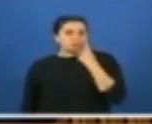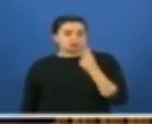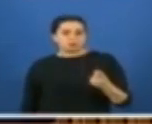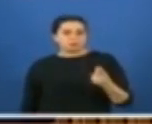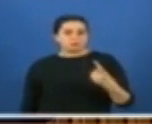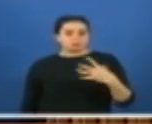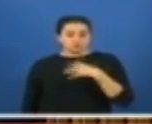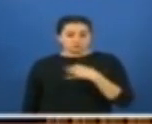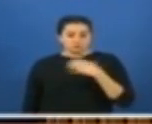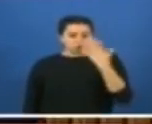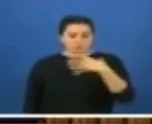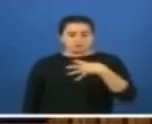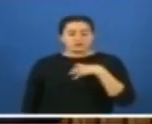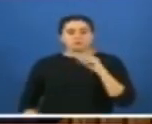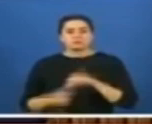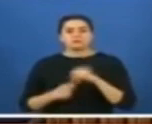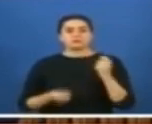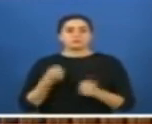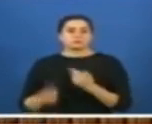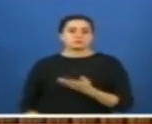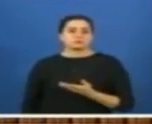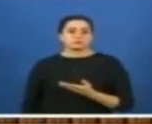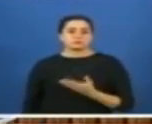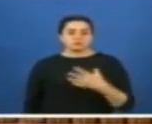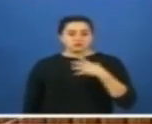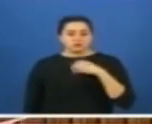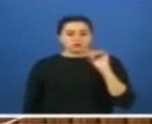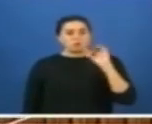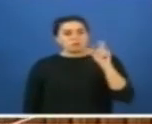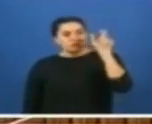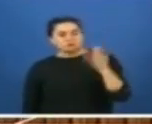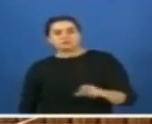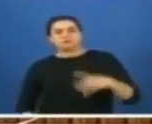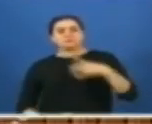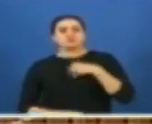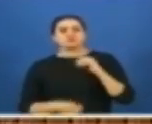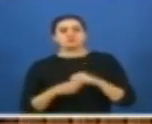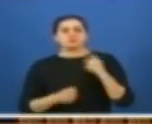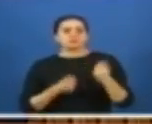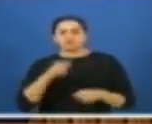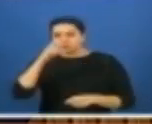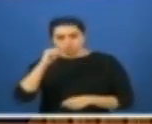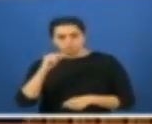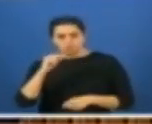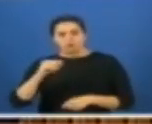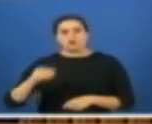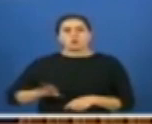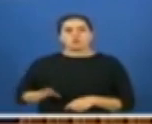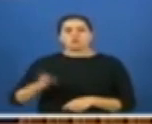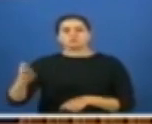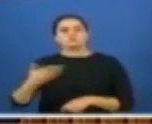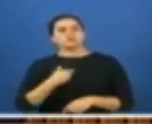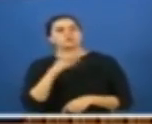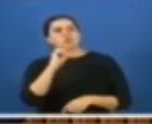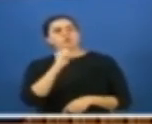Kendi okuluna sahip çıkıyor. Kendi öğretmenine sahip çıkıyor. Kim? Öğrenci sahip çıkıyor.